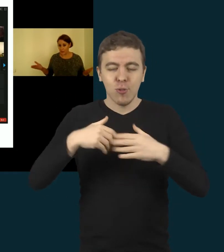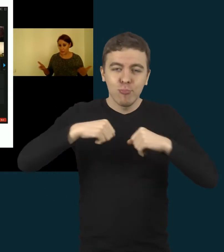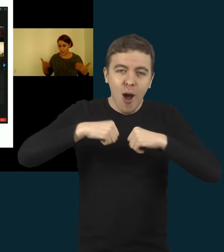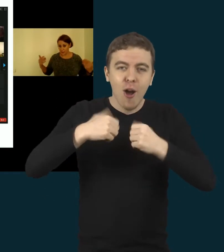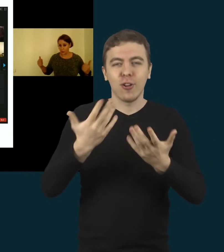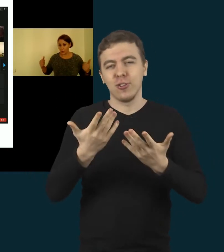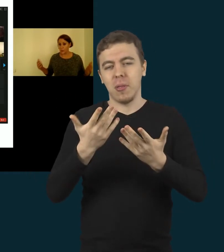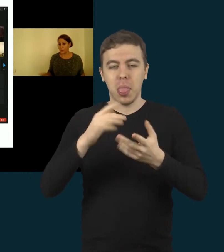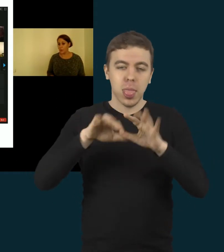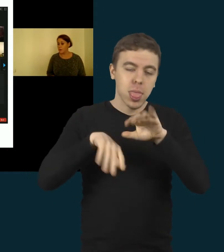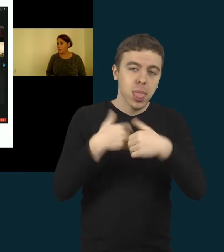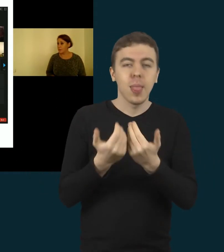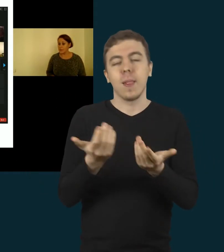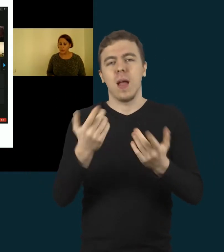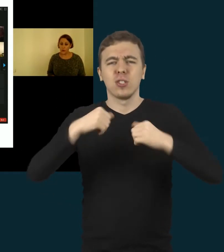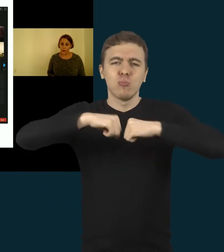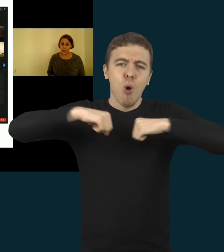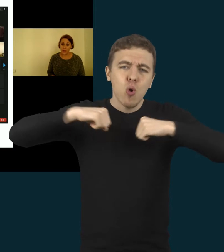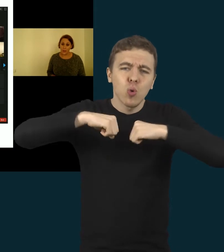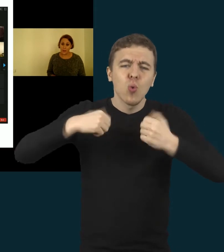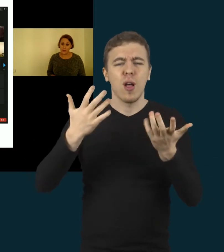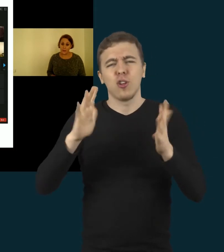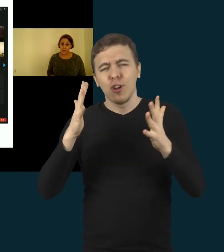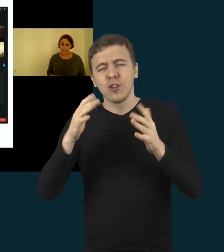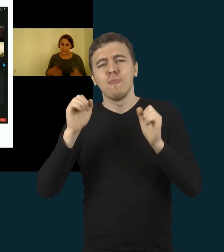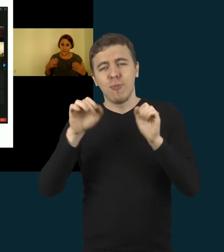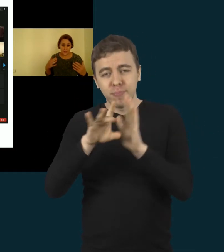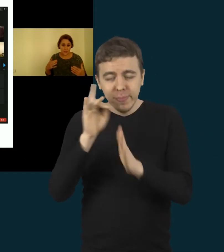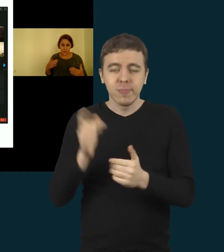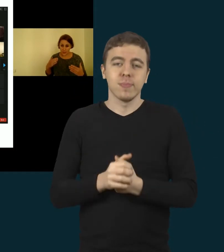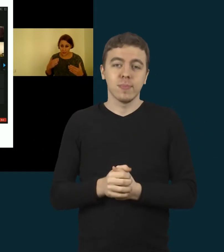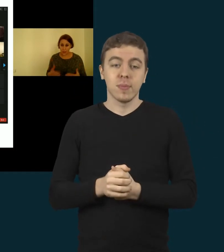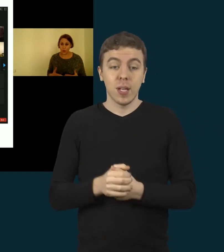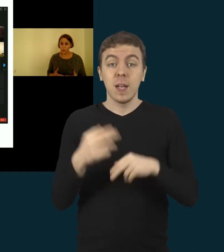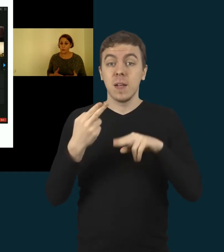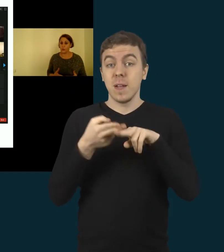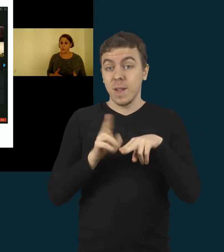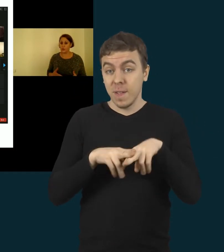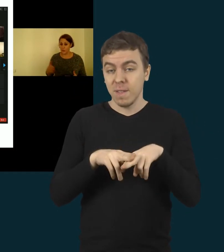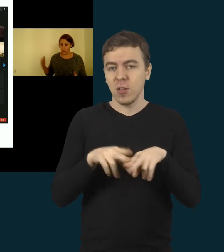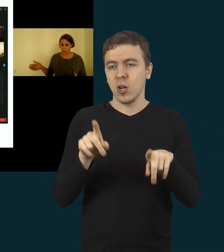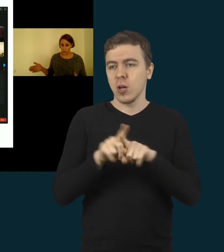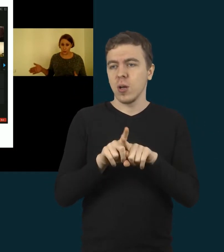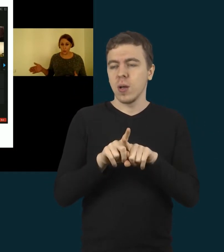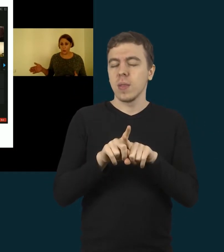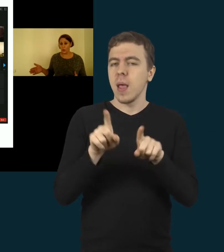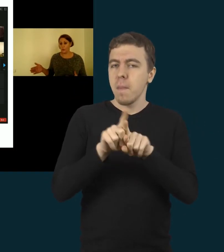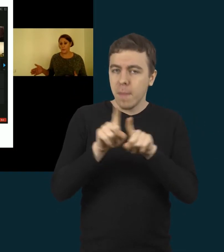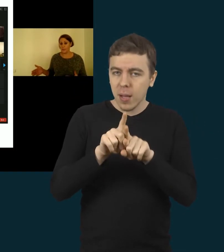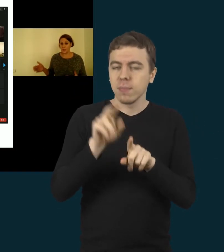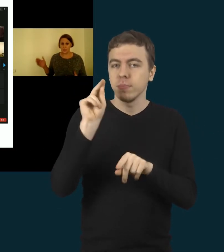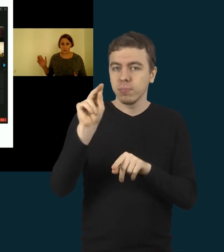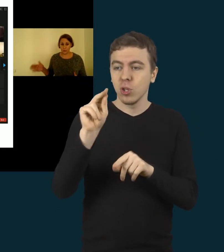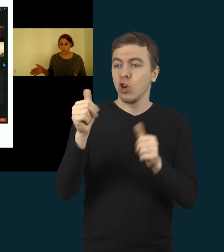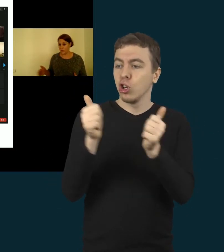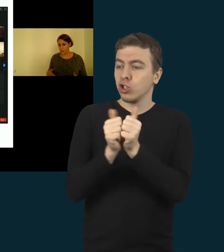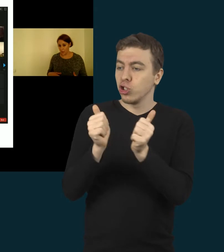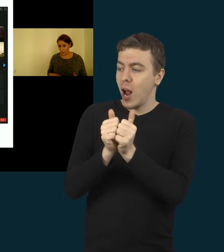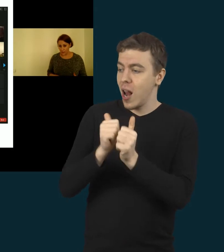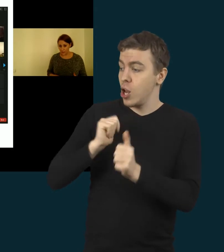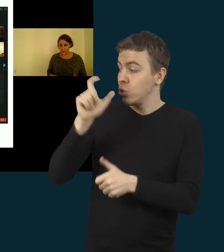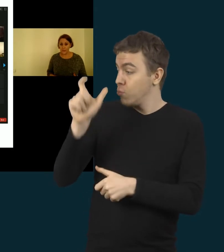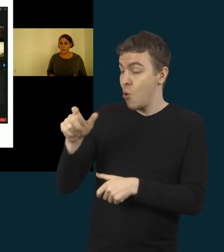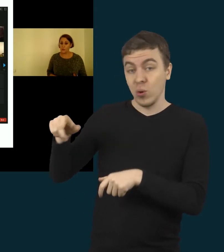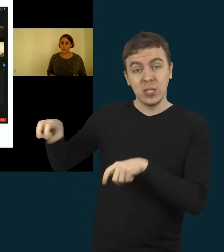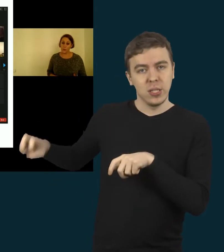arba tiesiog sportuodavom atsistoja. Ir faktas tas, kad negalėjo būti šalia žmogus, kuris sėdės ant sofos ir nieko